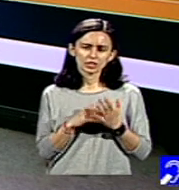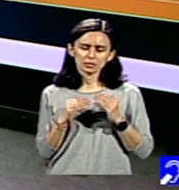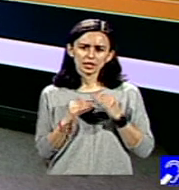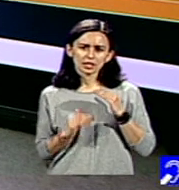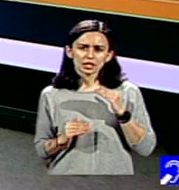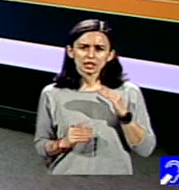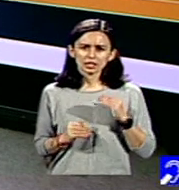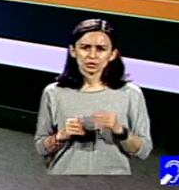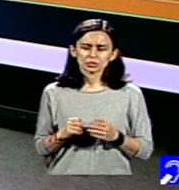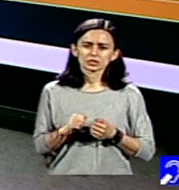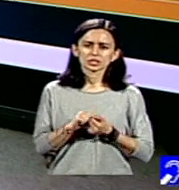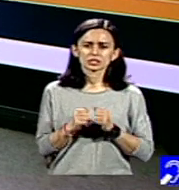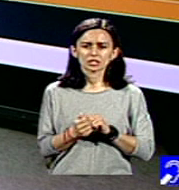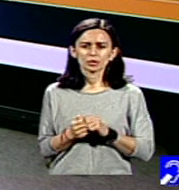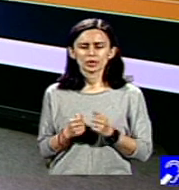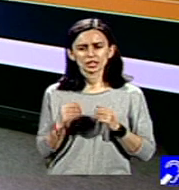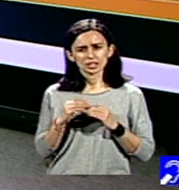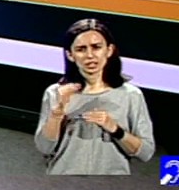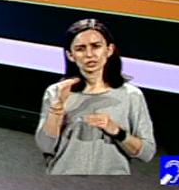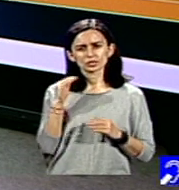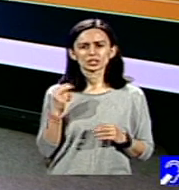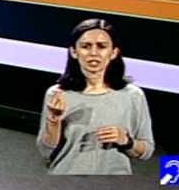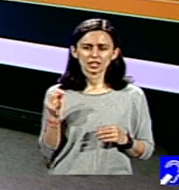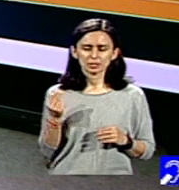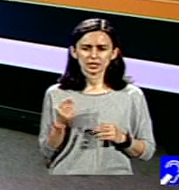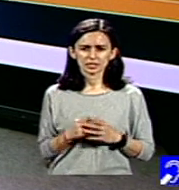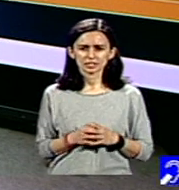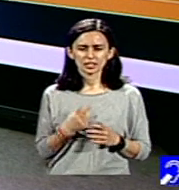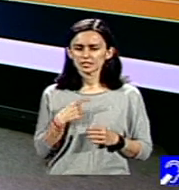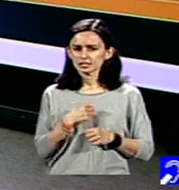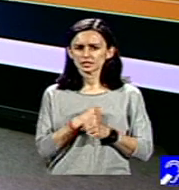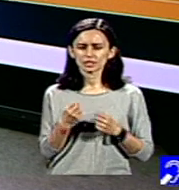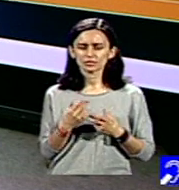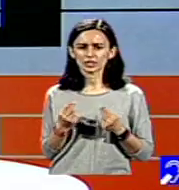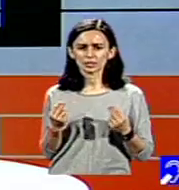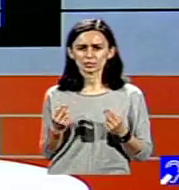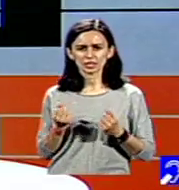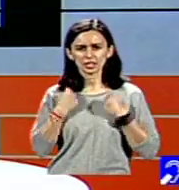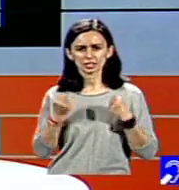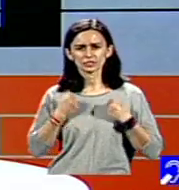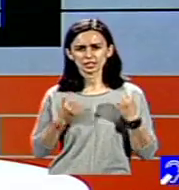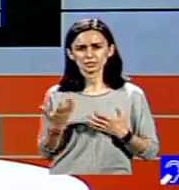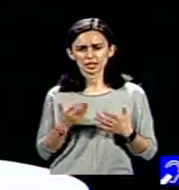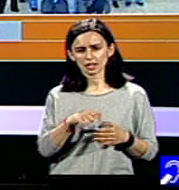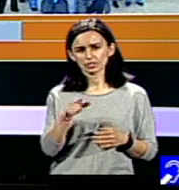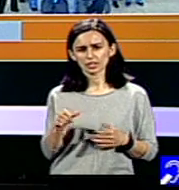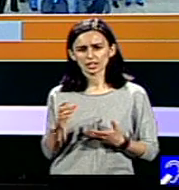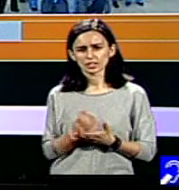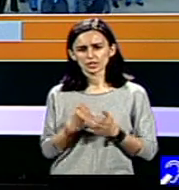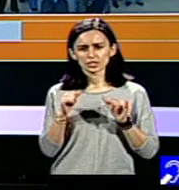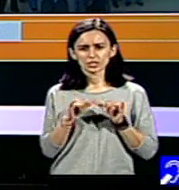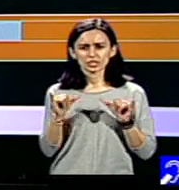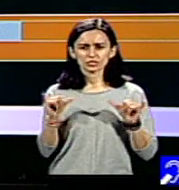sau mai crescut de independență. E o paletă extrem de largă de activități pe care voi ați reușit să o dezvoltați la